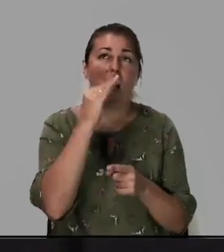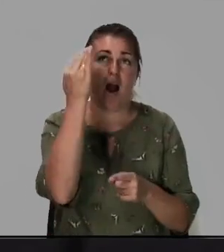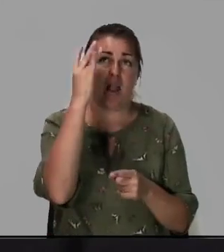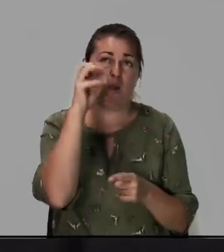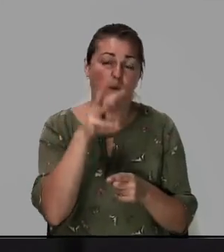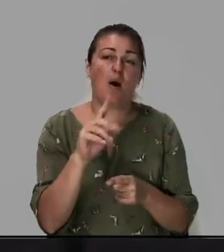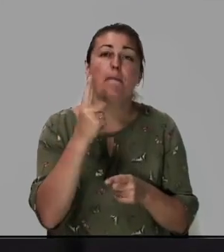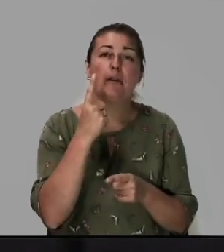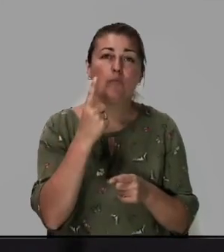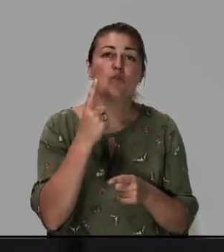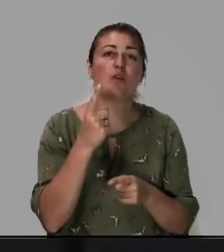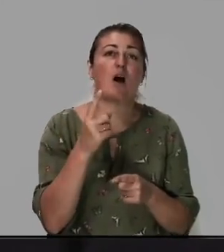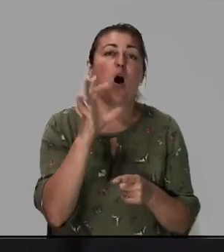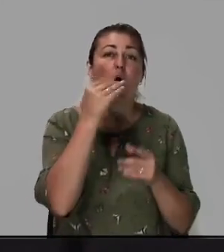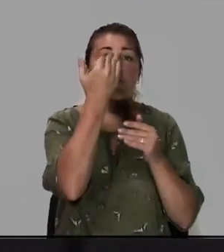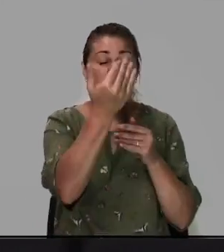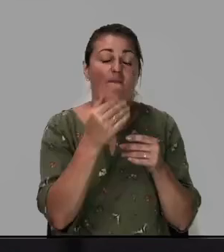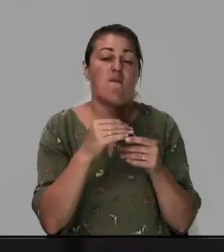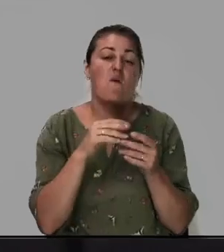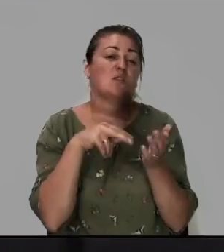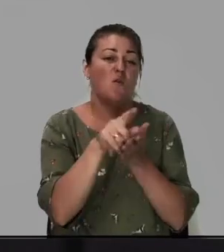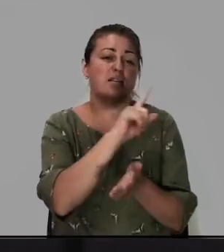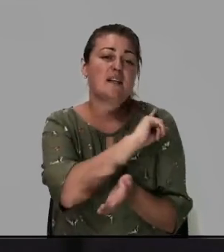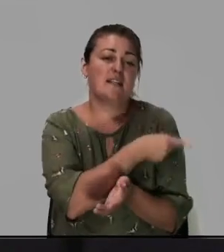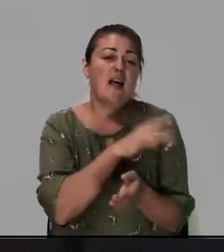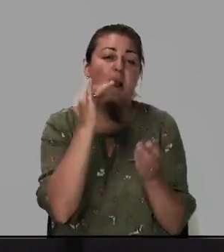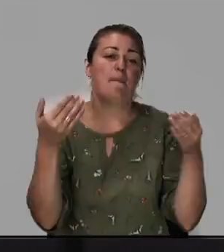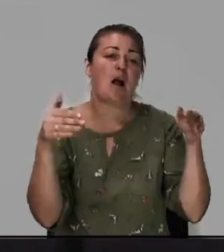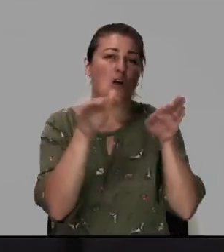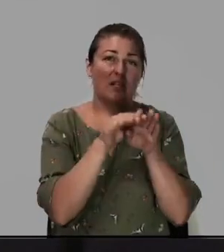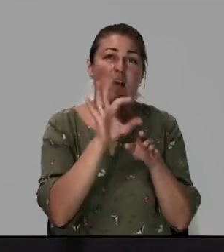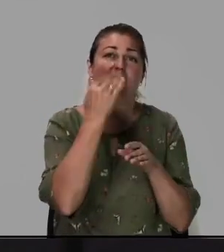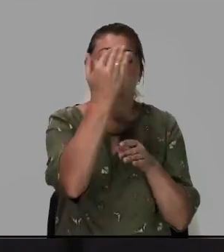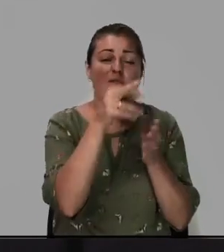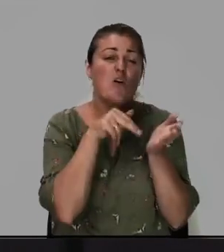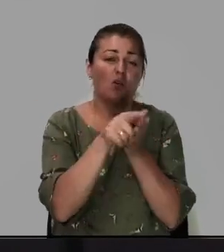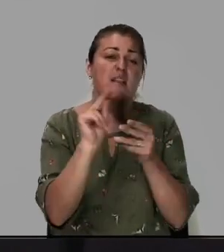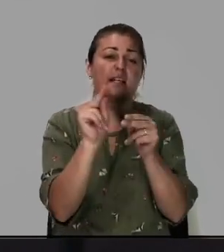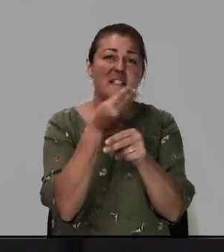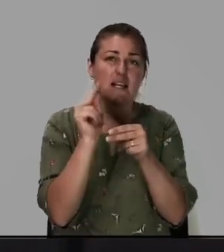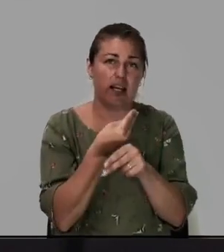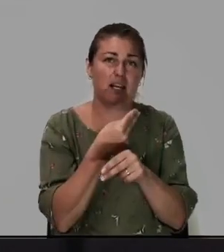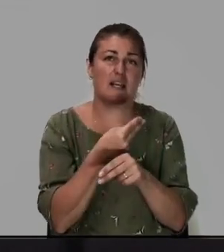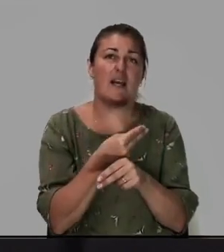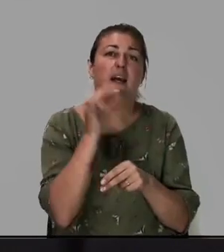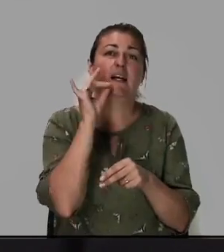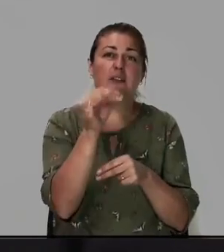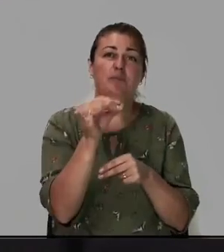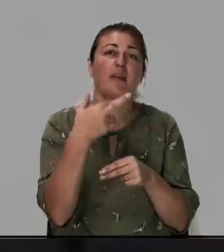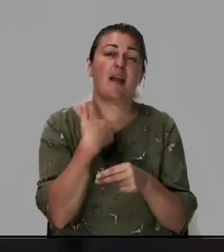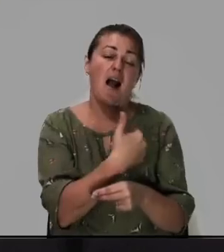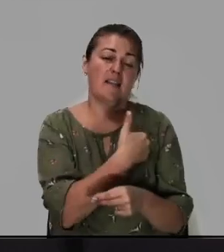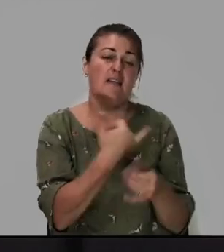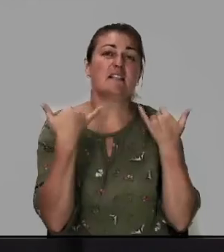потому что от Него исходит сила и благословение, от Него исходит исцеление. И я